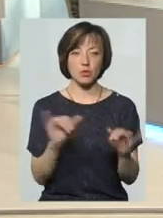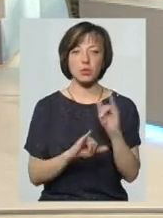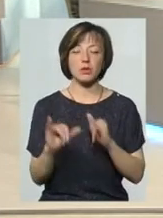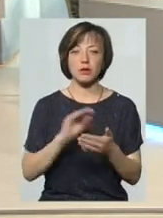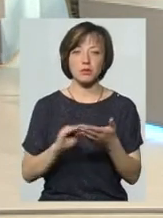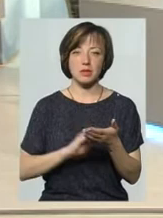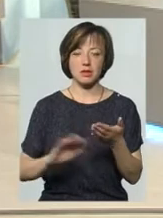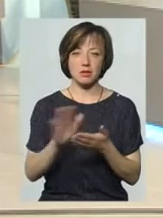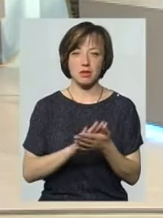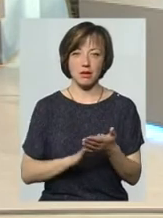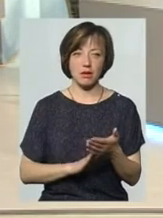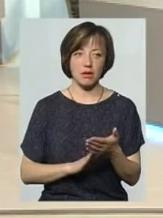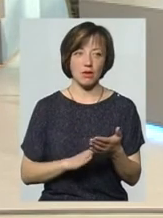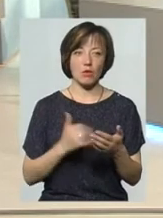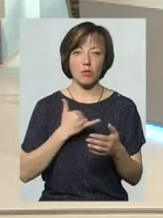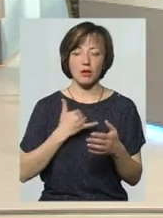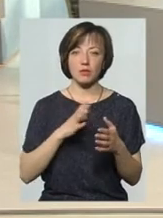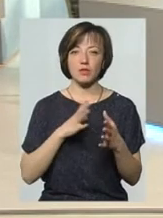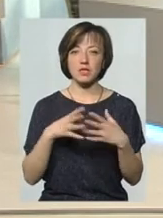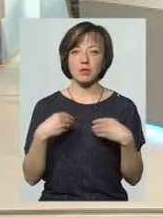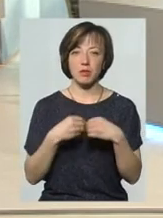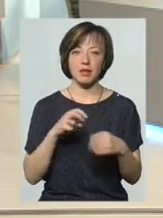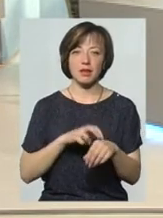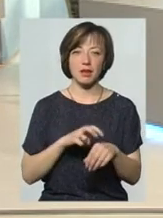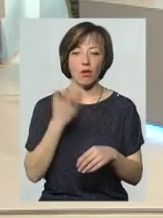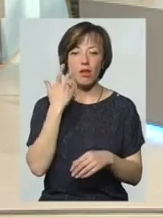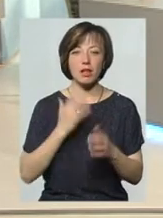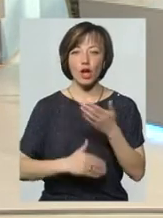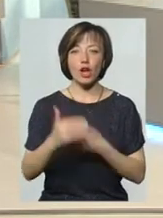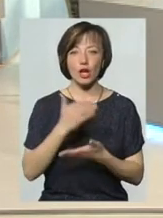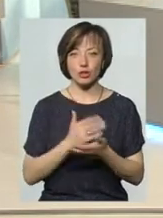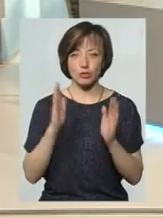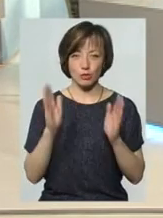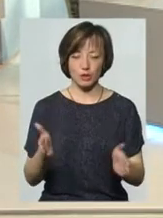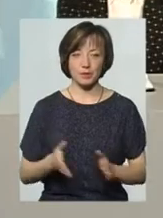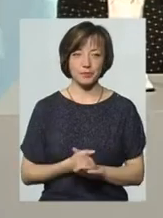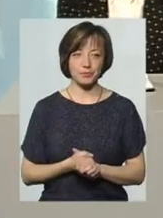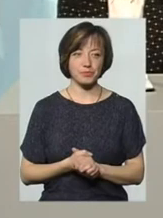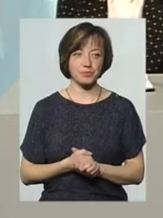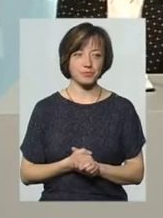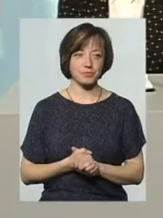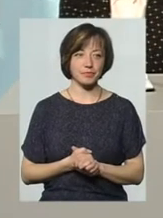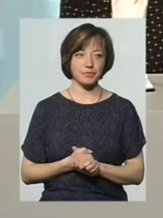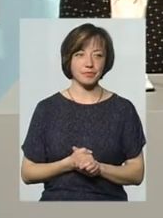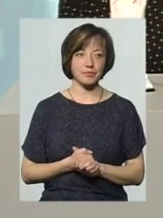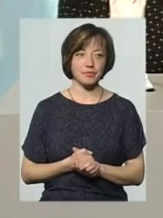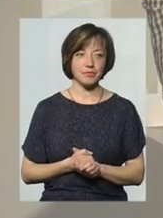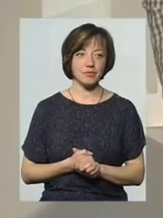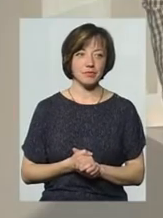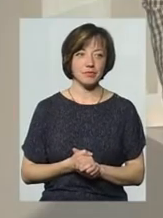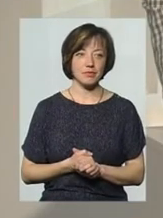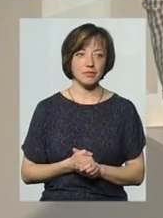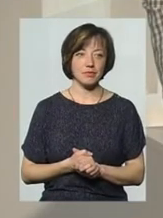писати заяву, що в мене був сімейний лікар, коли він нарешті буде? На головного лікаря ж ПМСД, так?